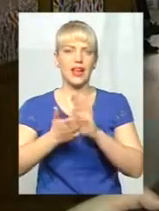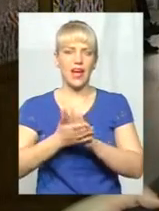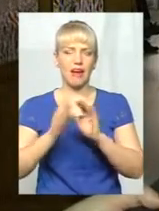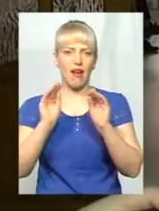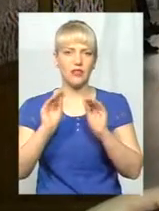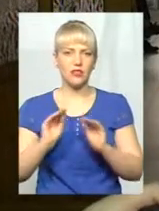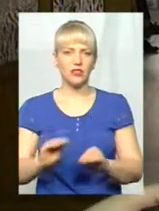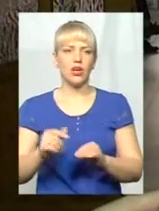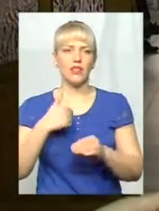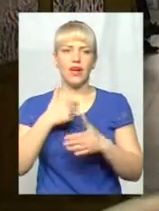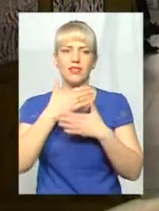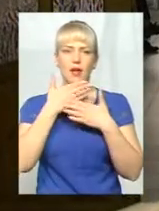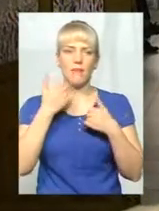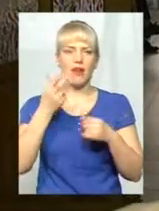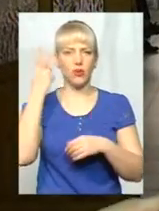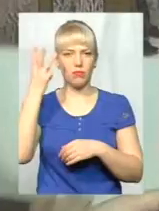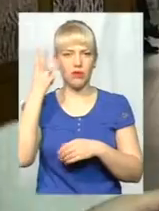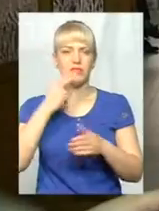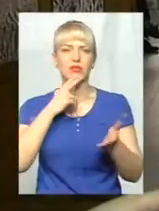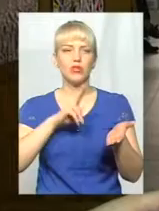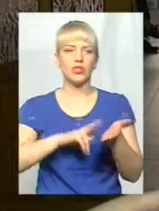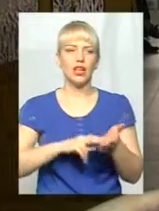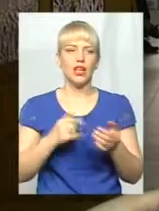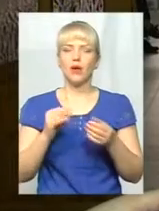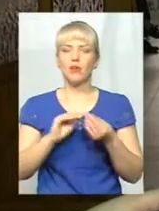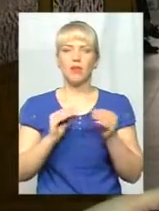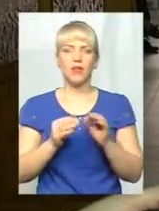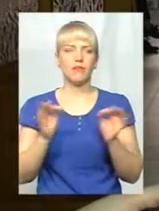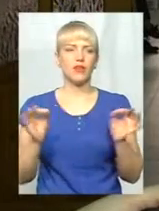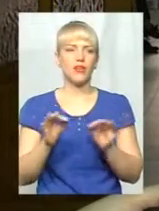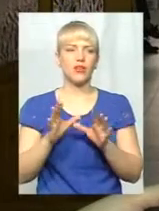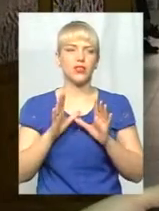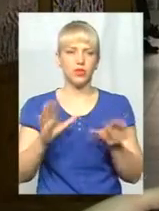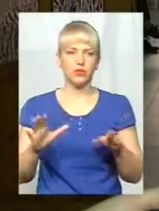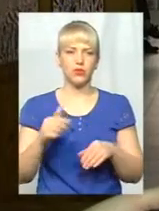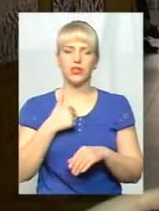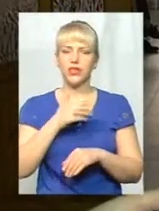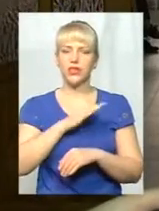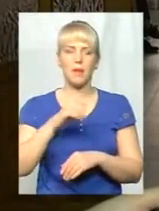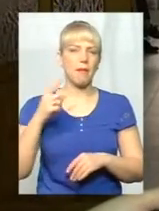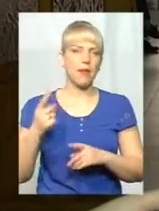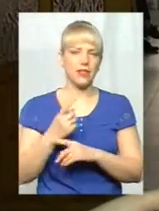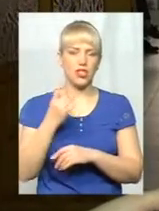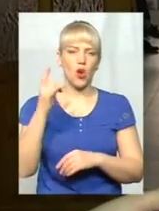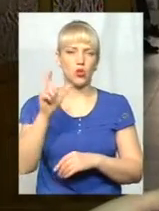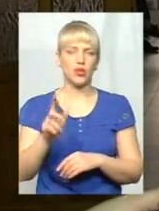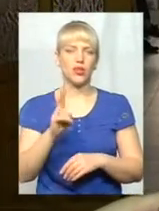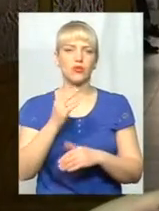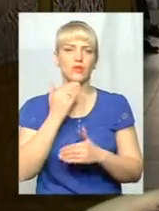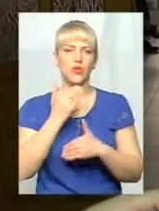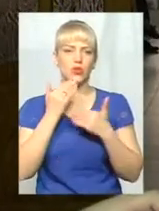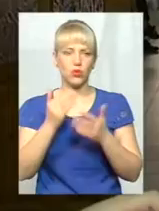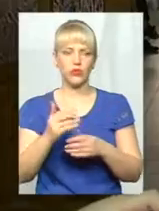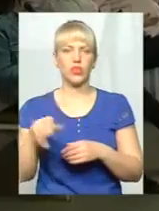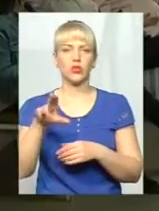Я не маю хмельницької реєстрації, проблем ніяких не було, тому я не перша людина, яка до них звернулася